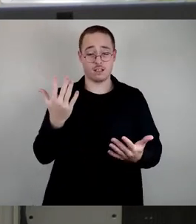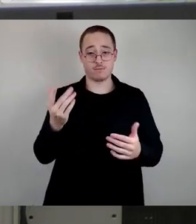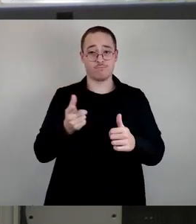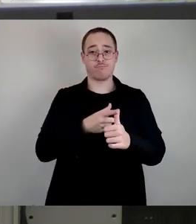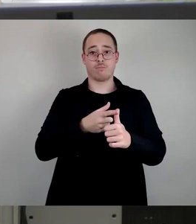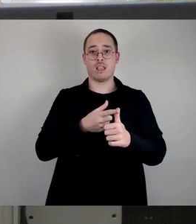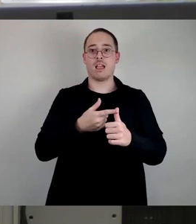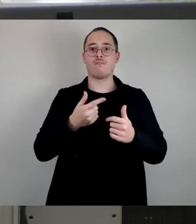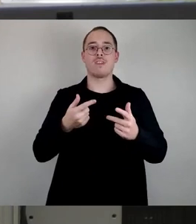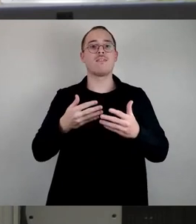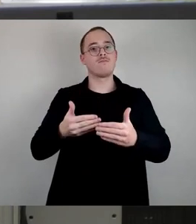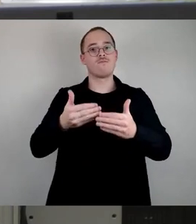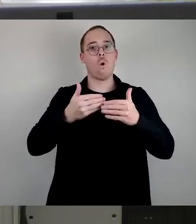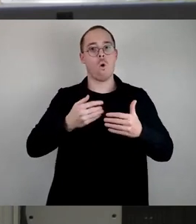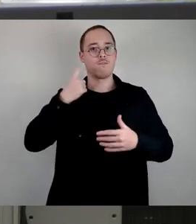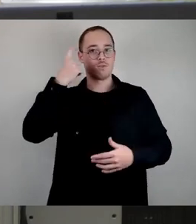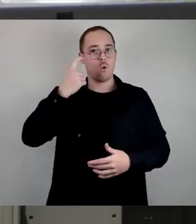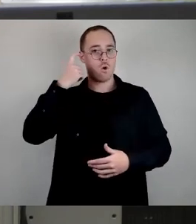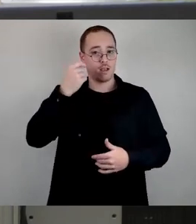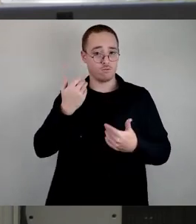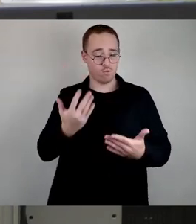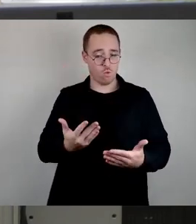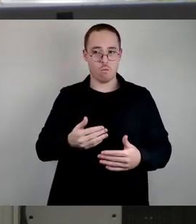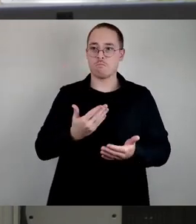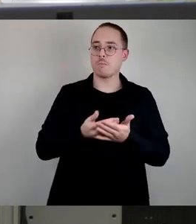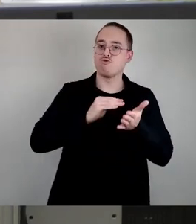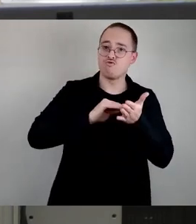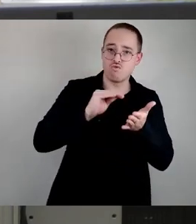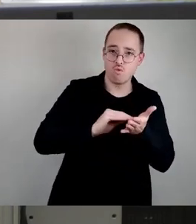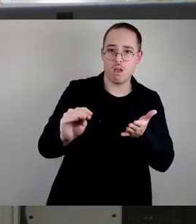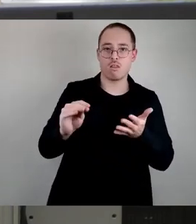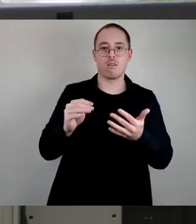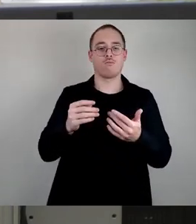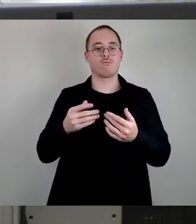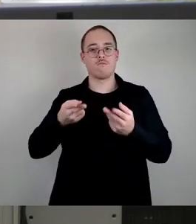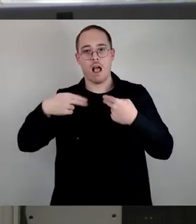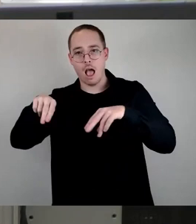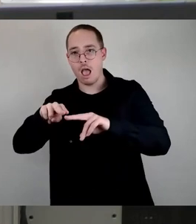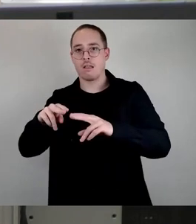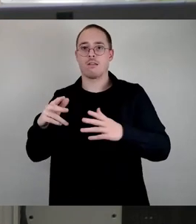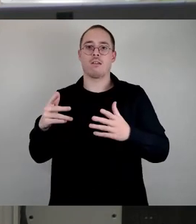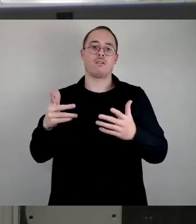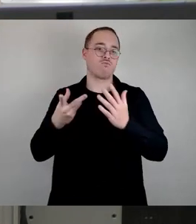in Schulen, das findet statt an ganz, ganz vielen Stellen, von Vereinen unterstützend.